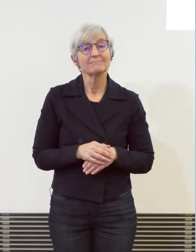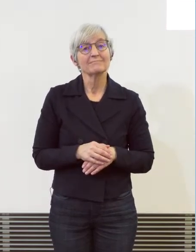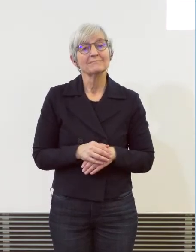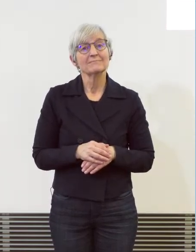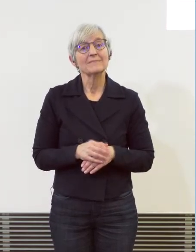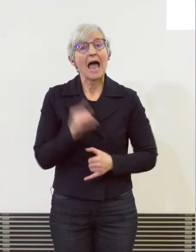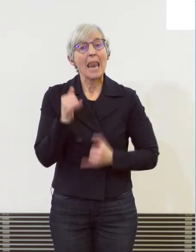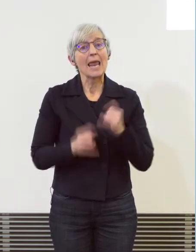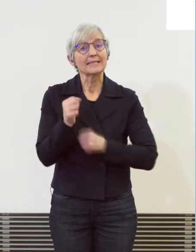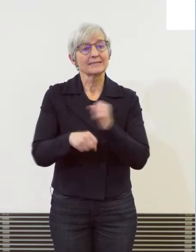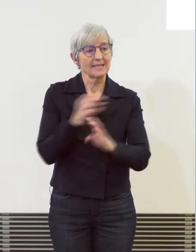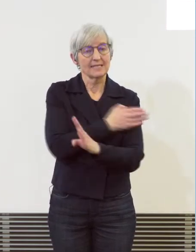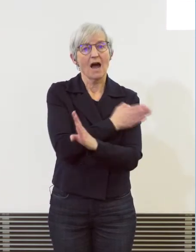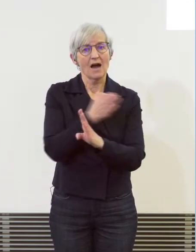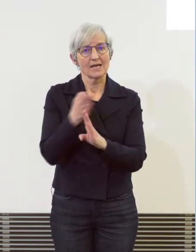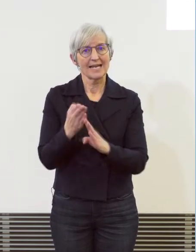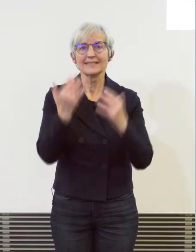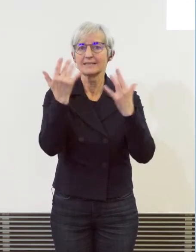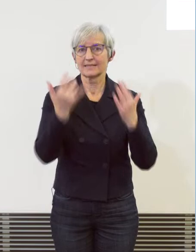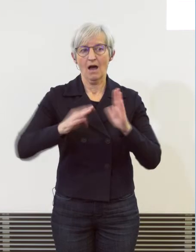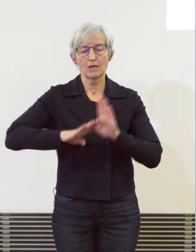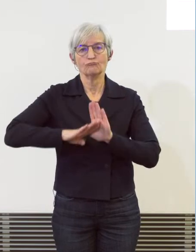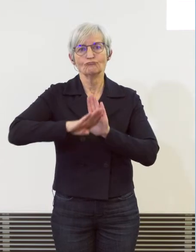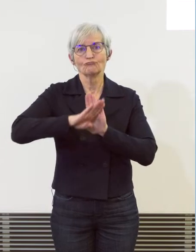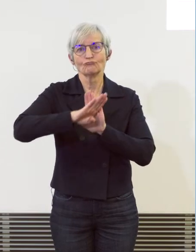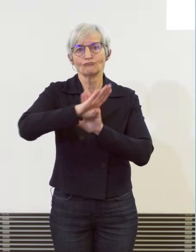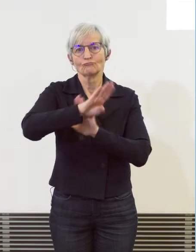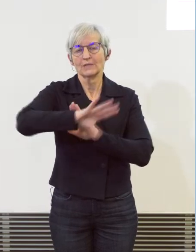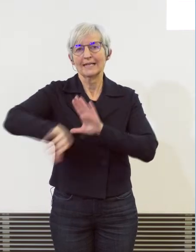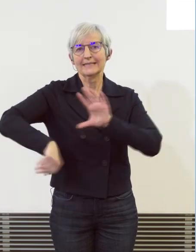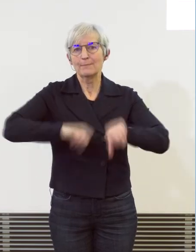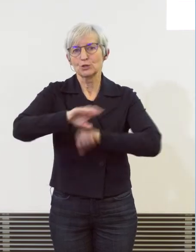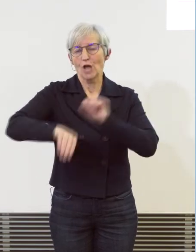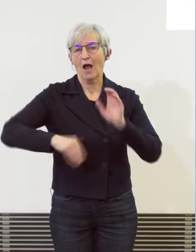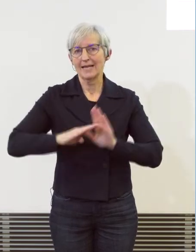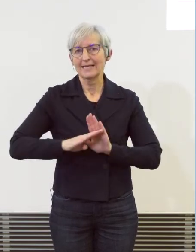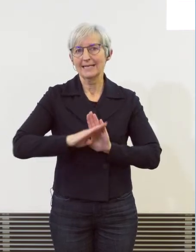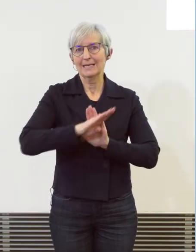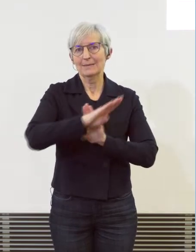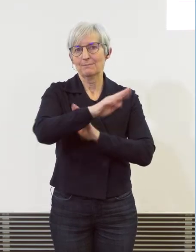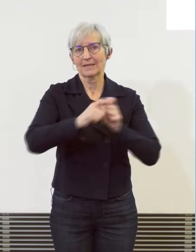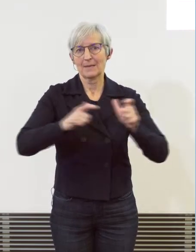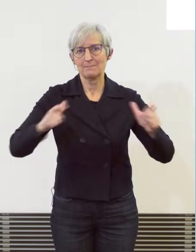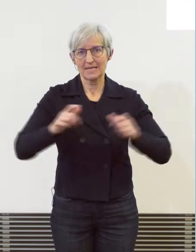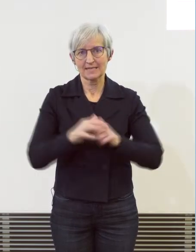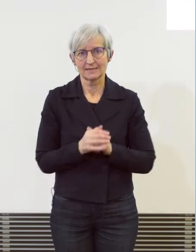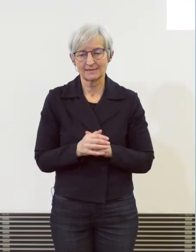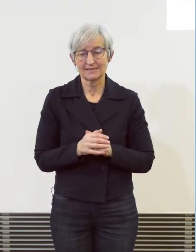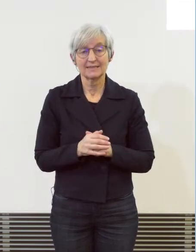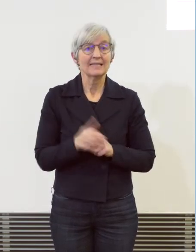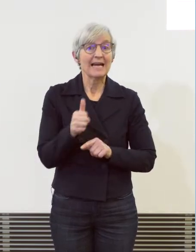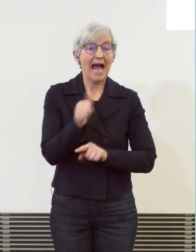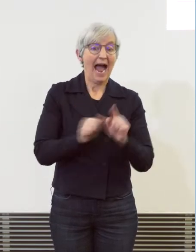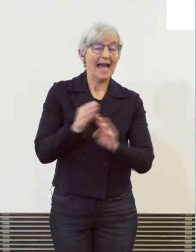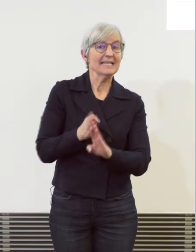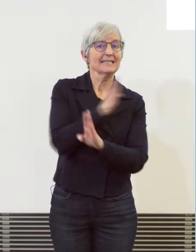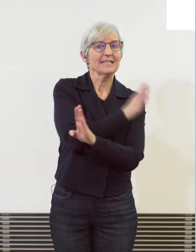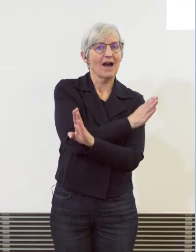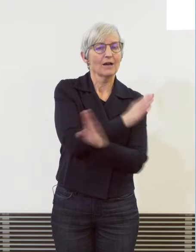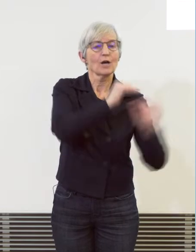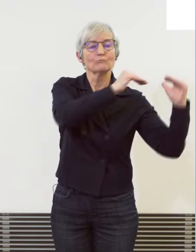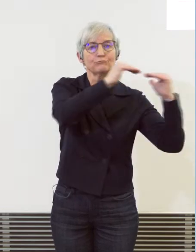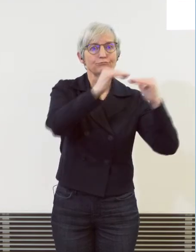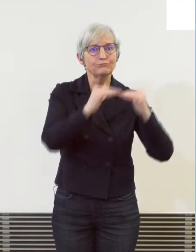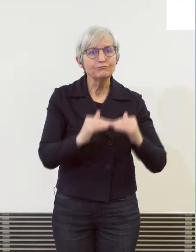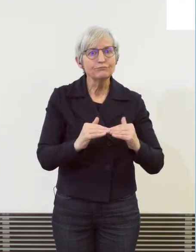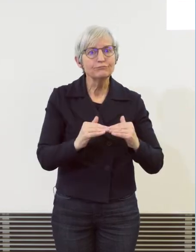sehr stark angestiegen. Nach einem kurzen Einbruch im letzten Jahr sind Zahlen ähnlich hoch wie im 2020, wo man es